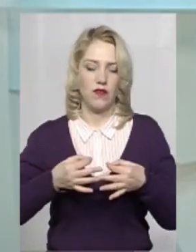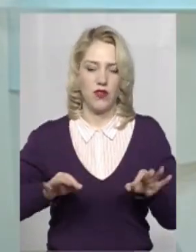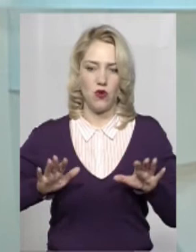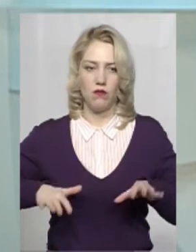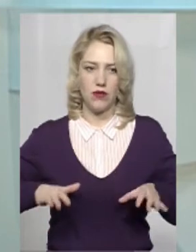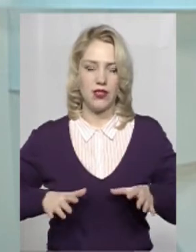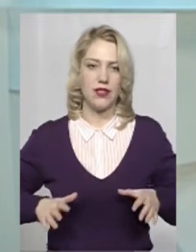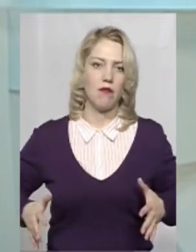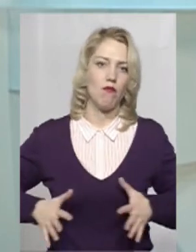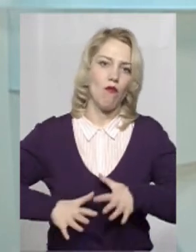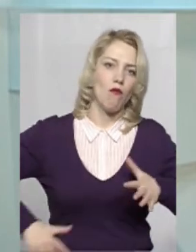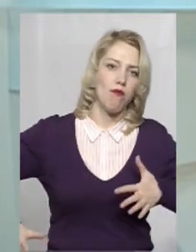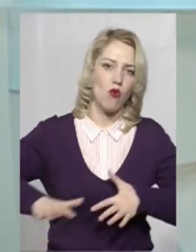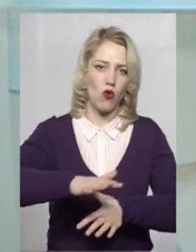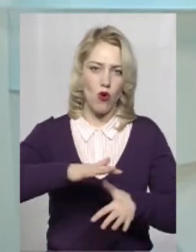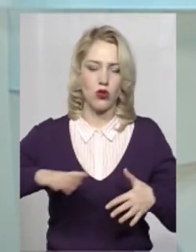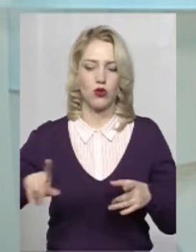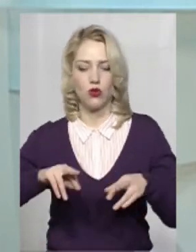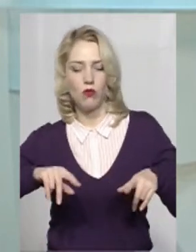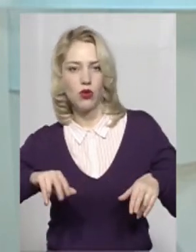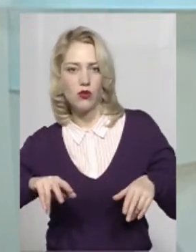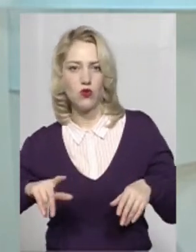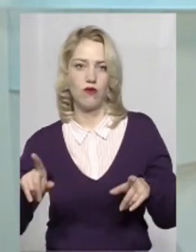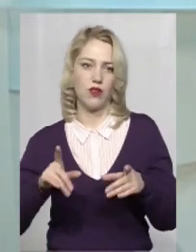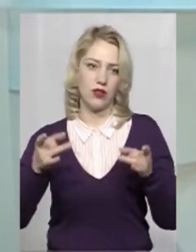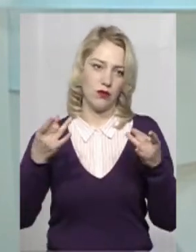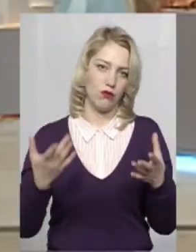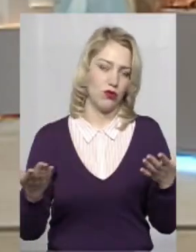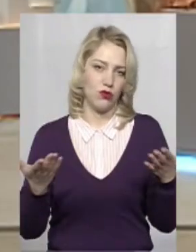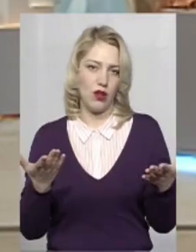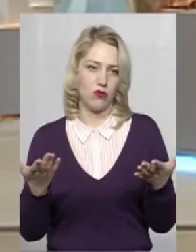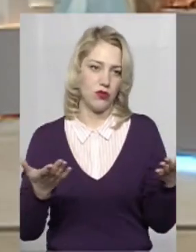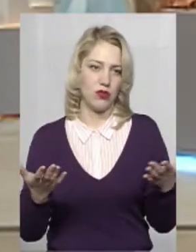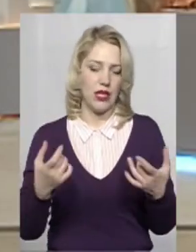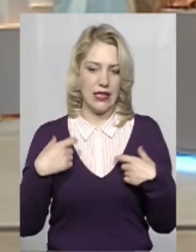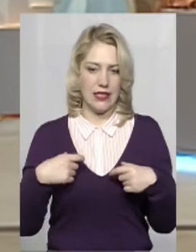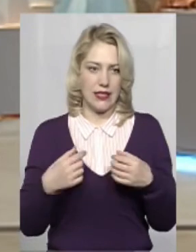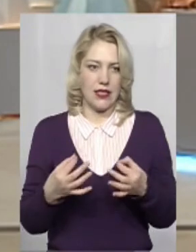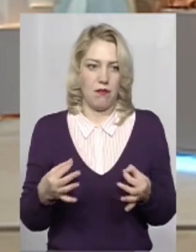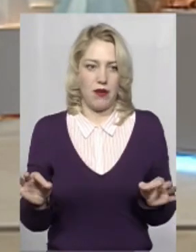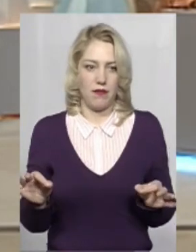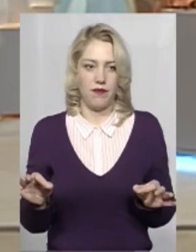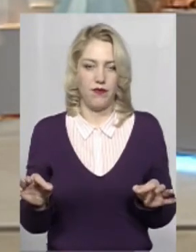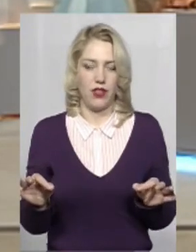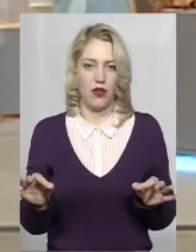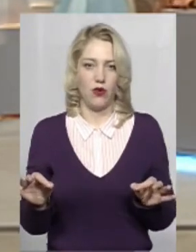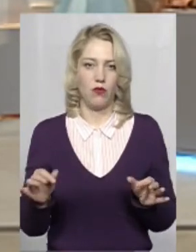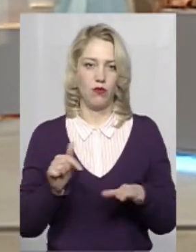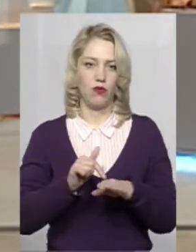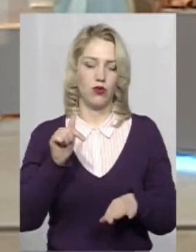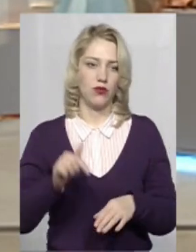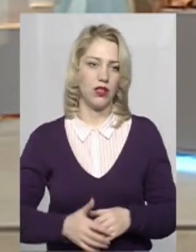місця для того, і щоб потанцювати, і просто якось себе більше, так, вільно